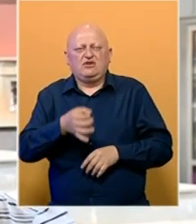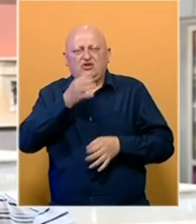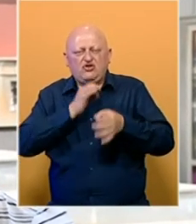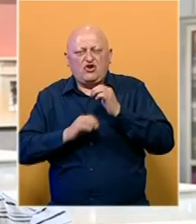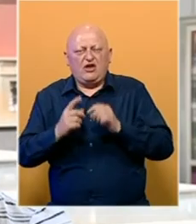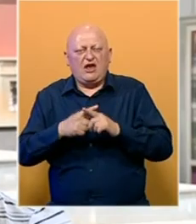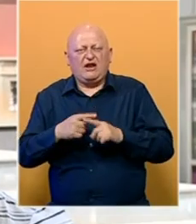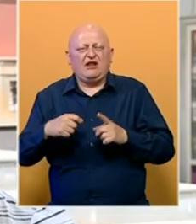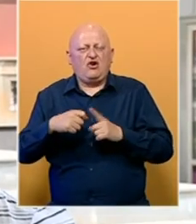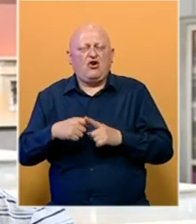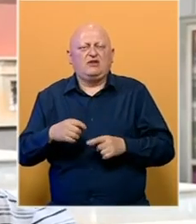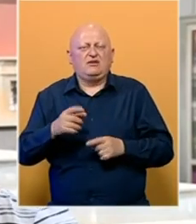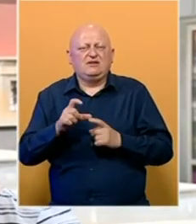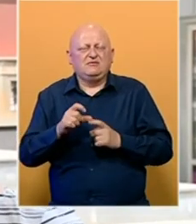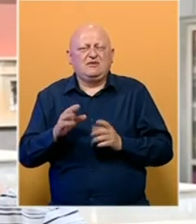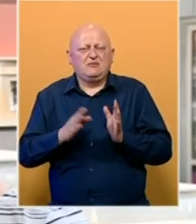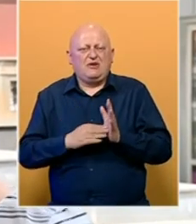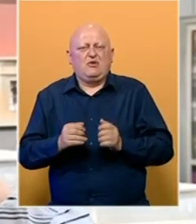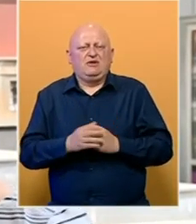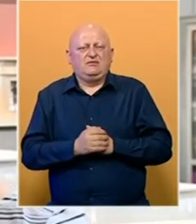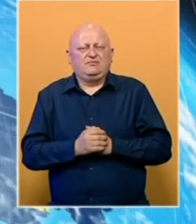droge, heroin, kokain, spida i marihuana.